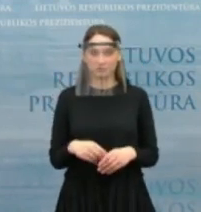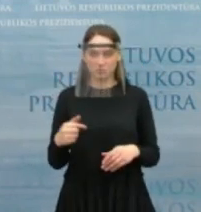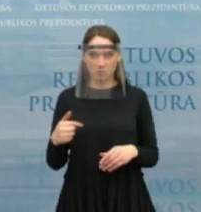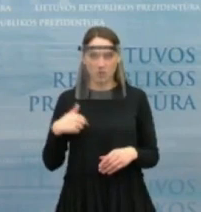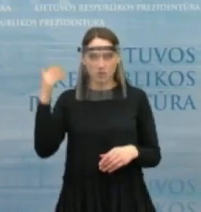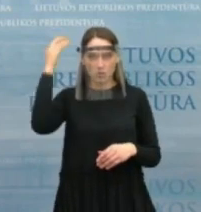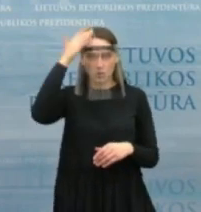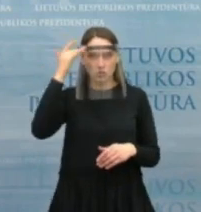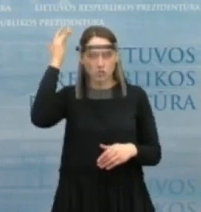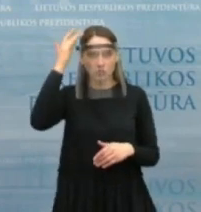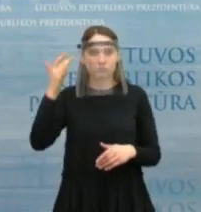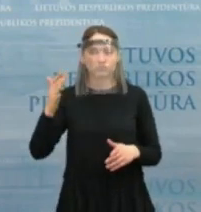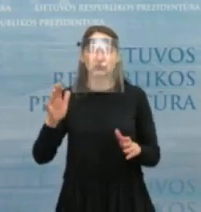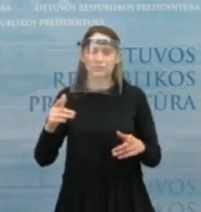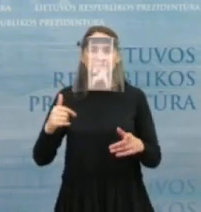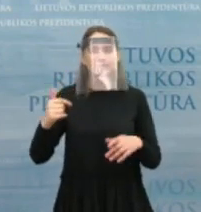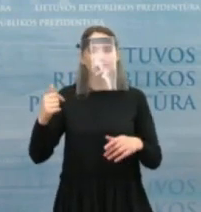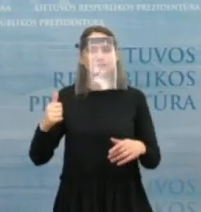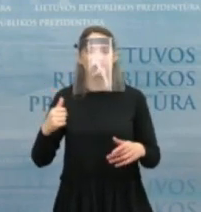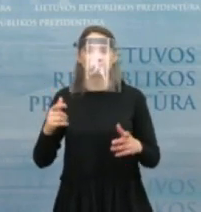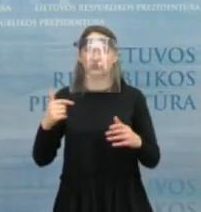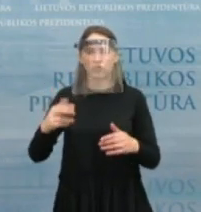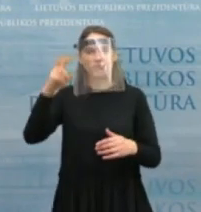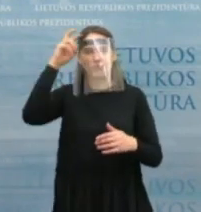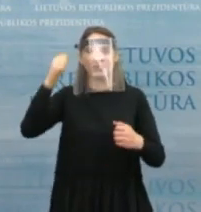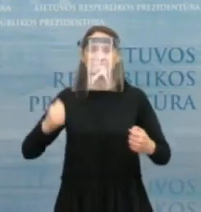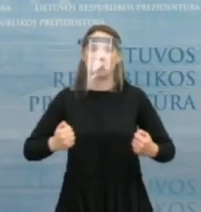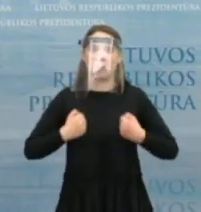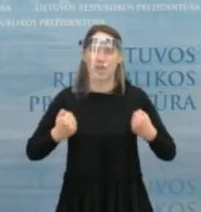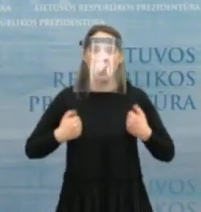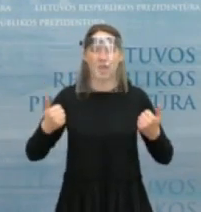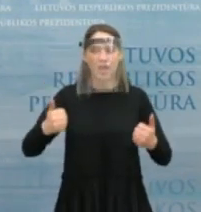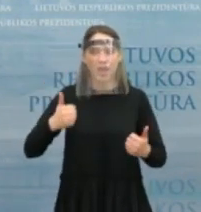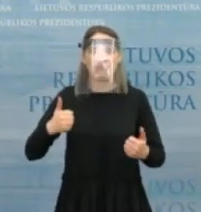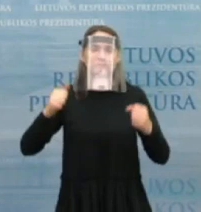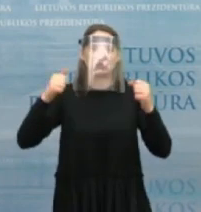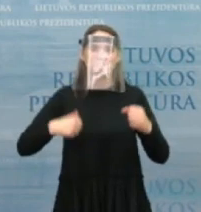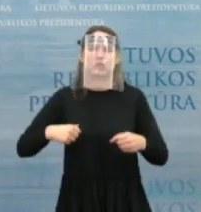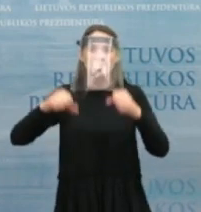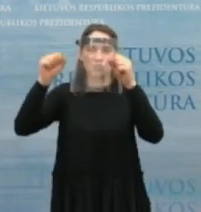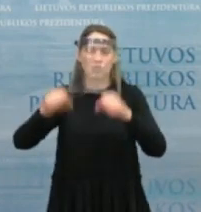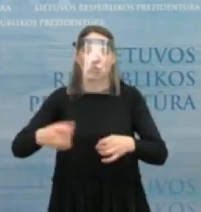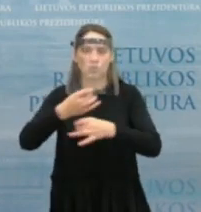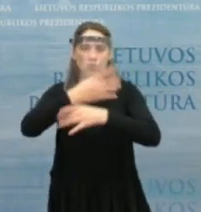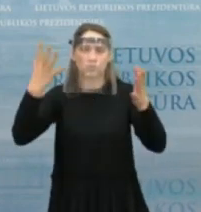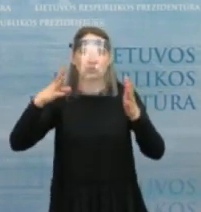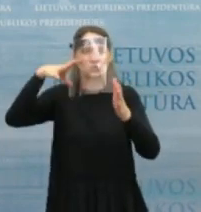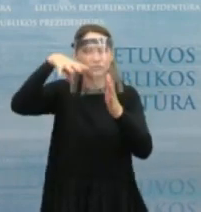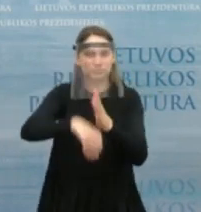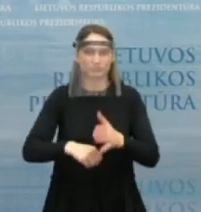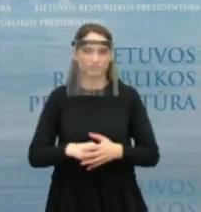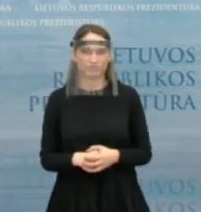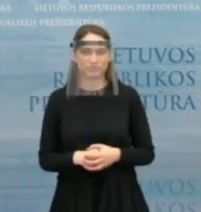visuomenėje kuo mažiau būtų tokių žmonių, čia turi būti ir valstybės pastangos, turi būti ir pats